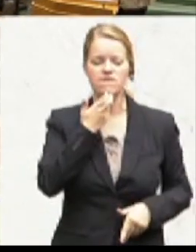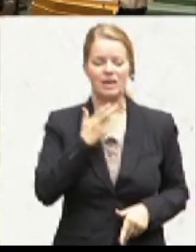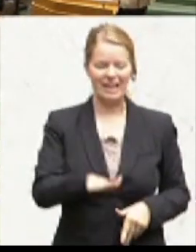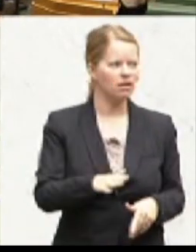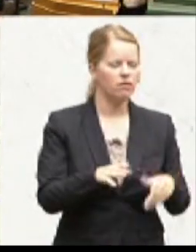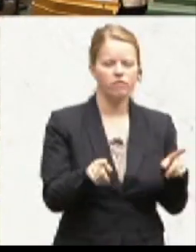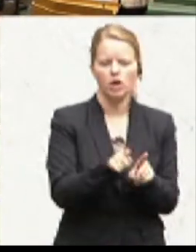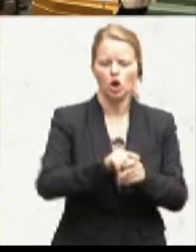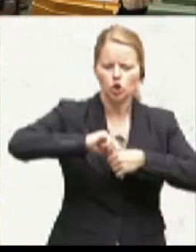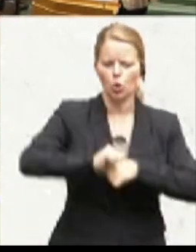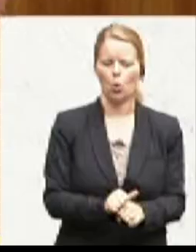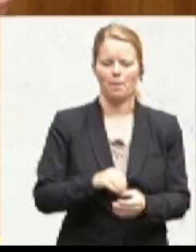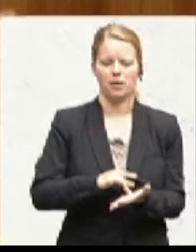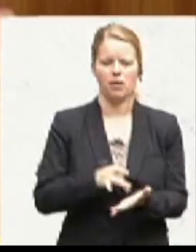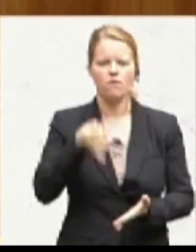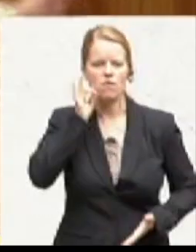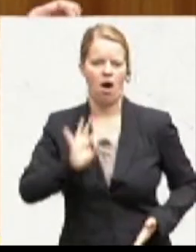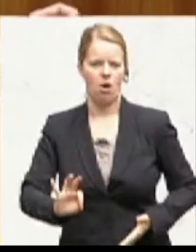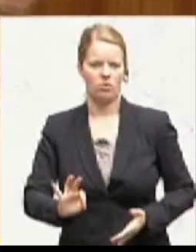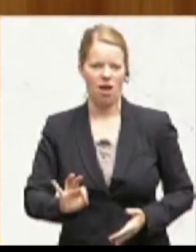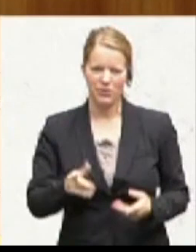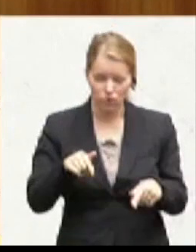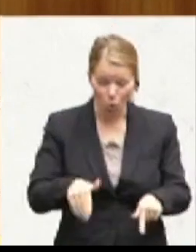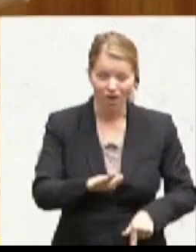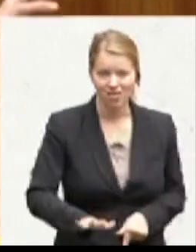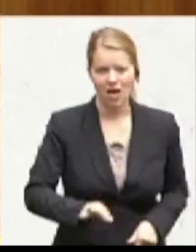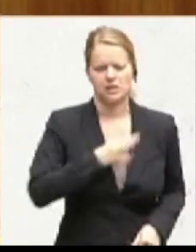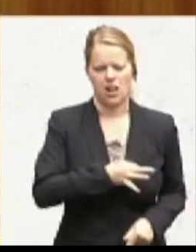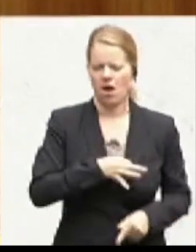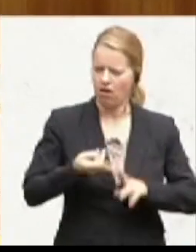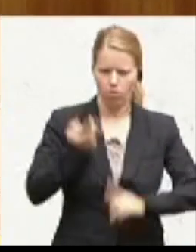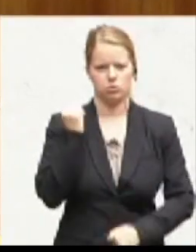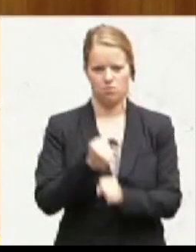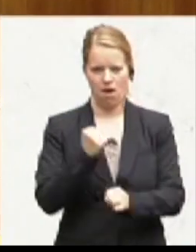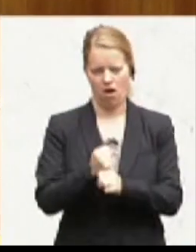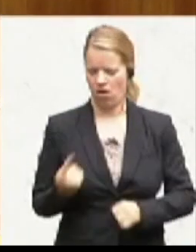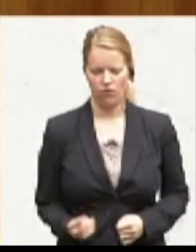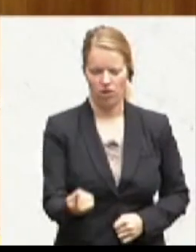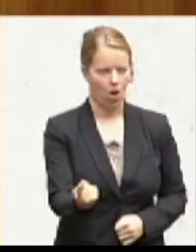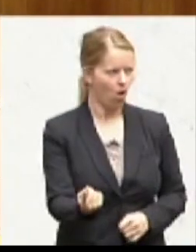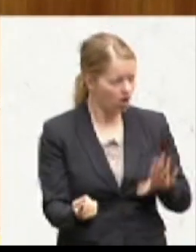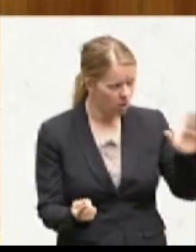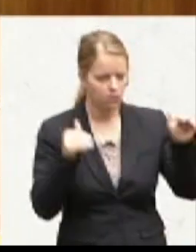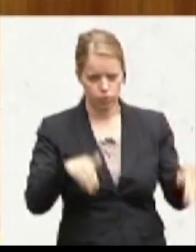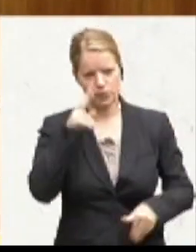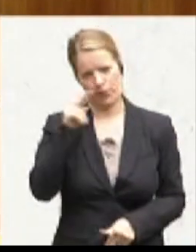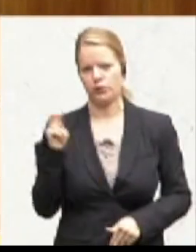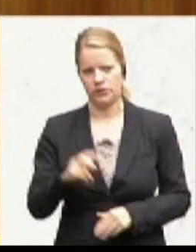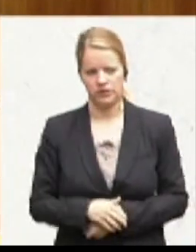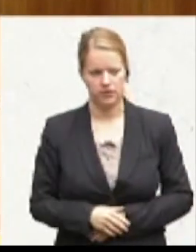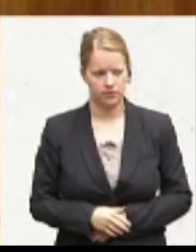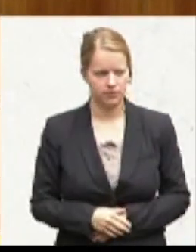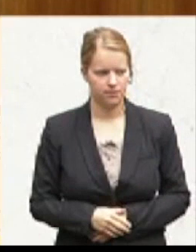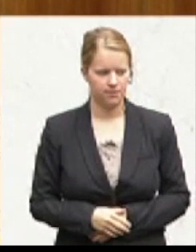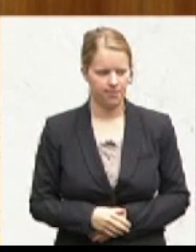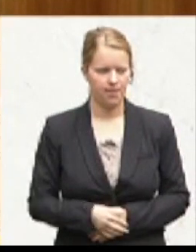ist falsch. Weil damit machen Sie die Seelen der Kinder kaputt und zwar nachhaltig. Das sollten Sie einmal in Ihrer Ideologie auch bedenken. Frau Bundesminister, noch kurz zu